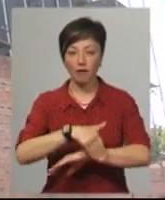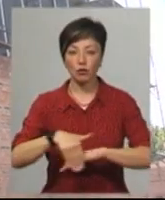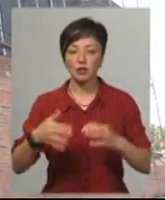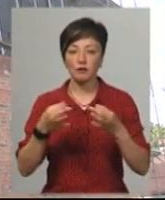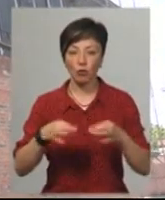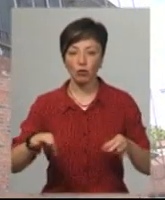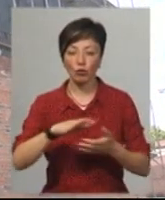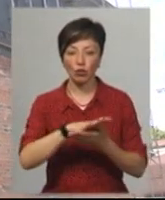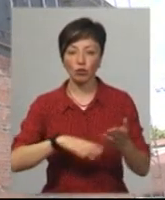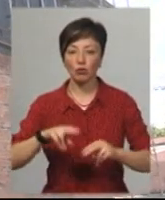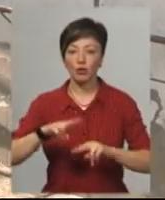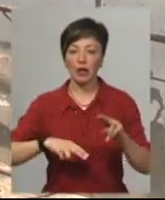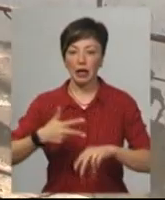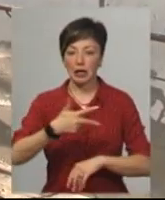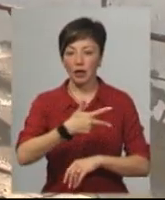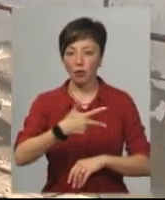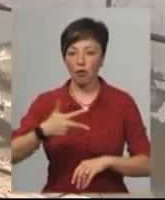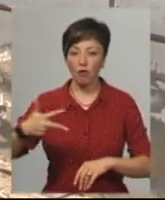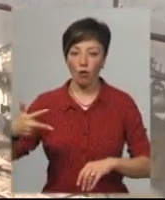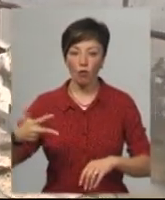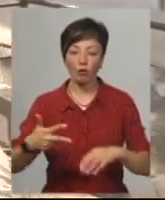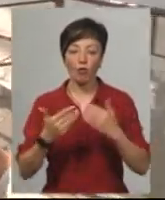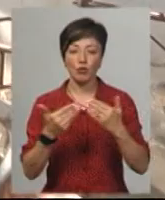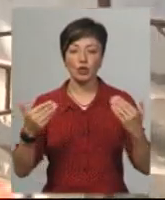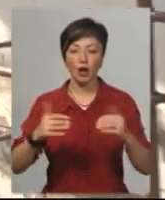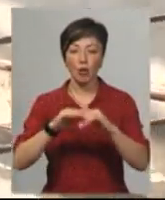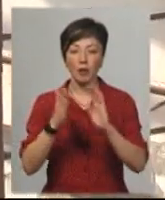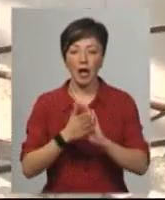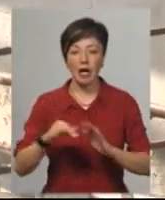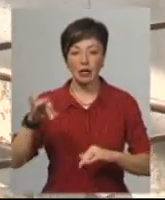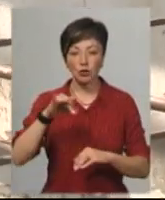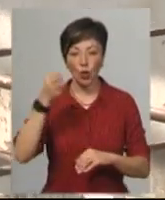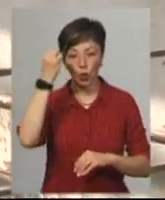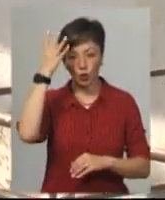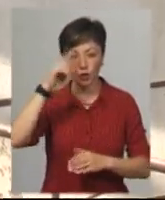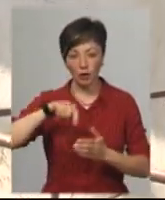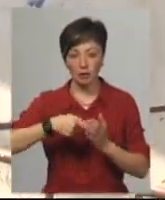Свободи продовжують будівництво трьохповерхового музейного комплексу історії та культури Хмельницького.